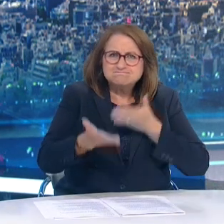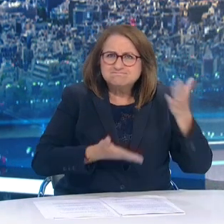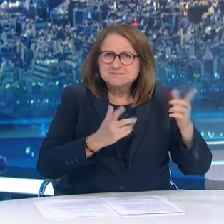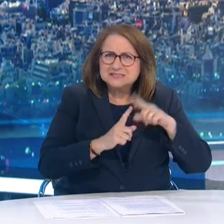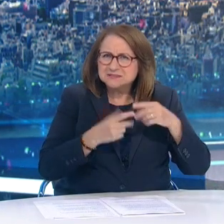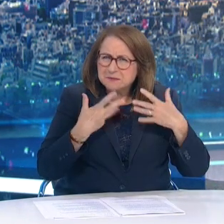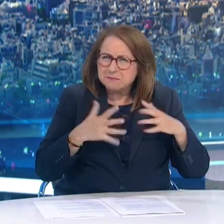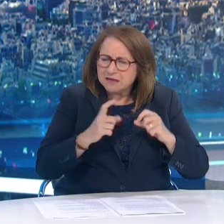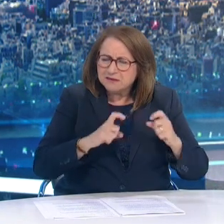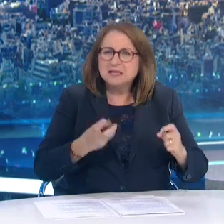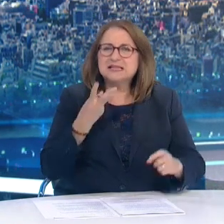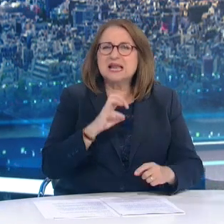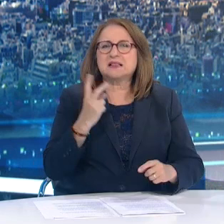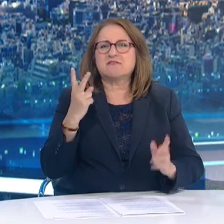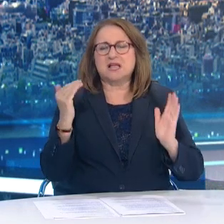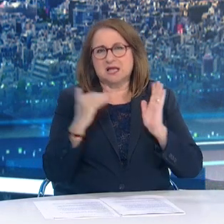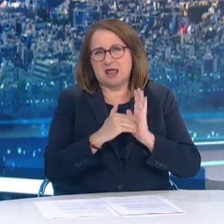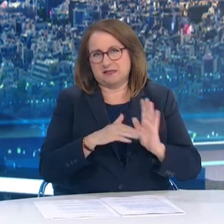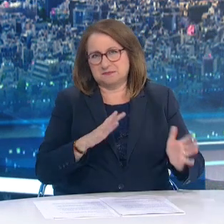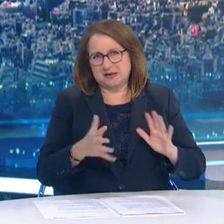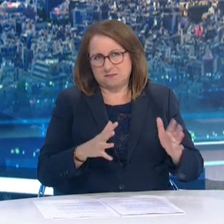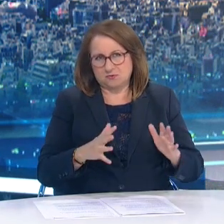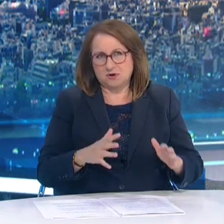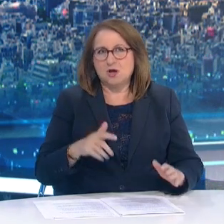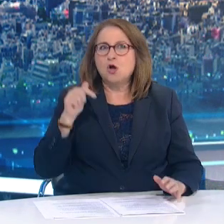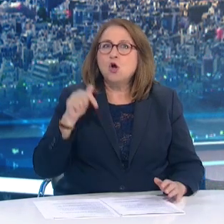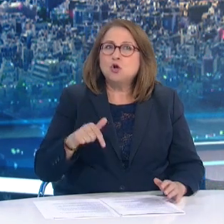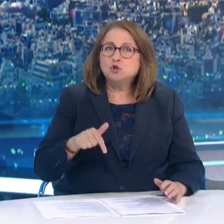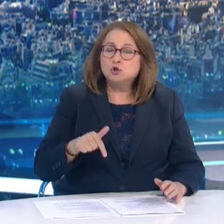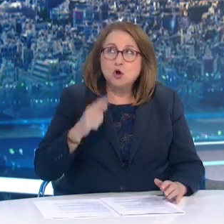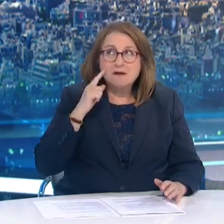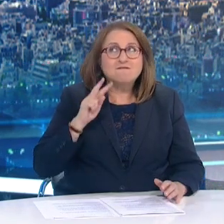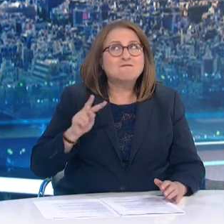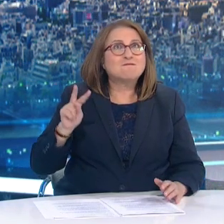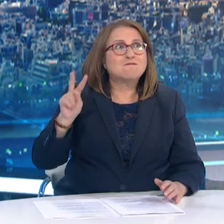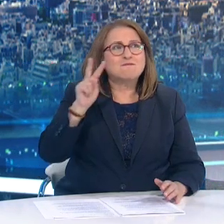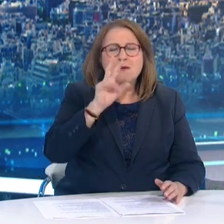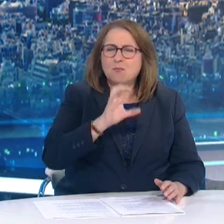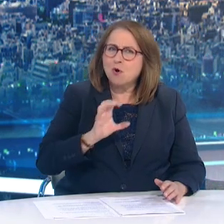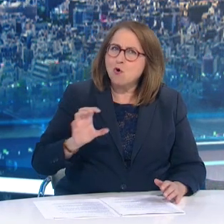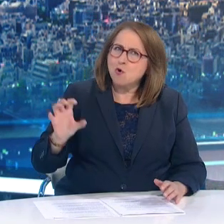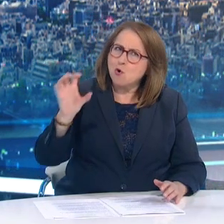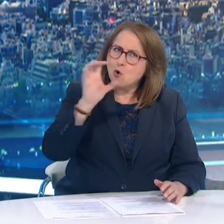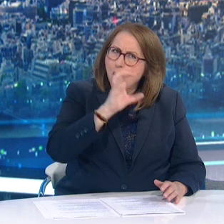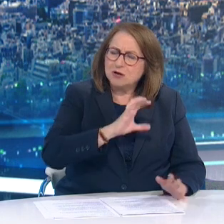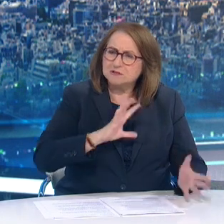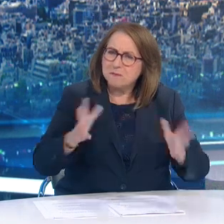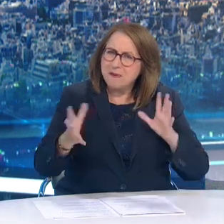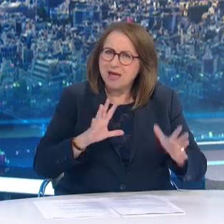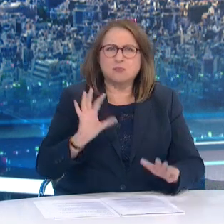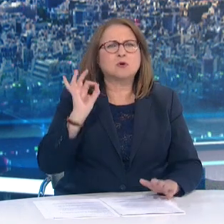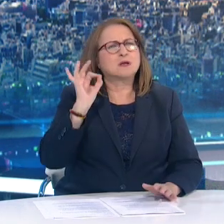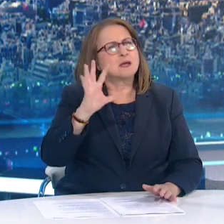βρίσκεται σε ένα μεταβατικό στάδιο σε αρκετές χώρες καθώς τα ποσοστά της εμβολιαστικής κάλυψης πλησιάζουν το 50%.